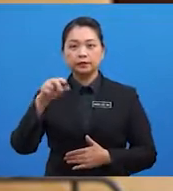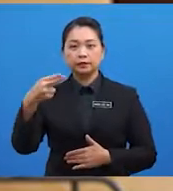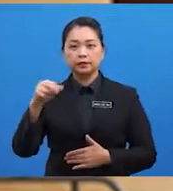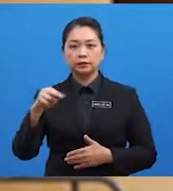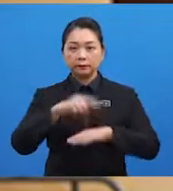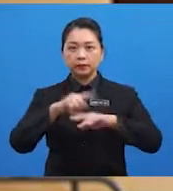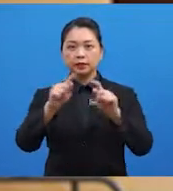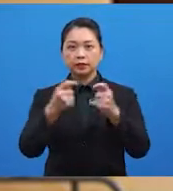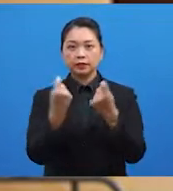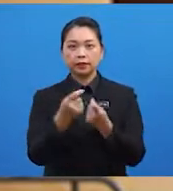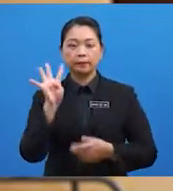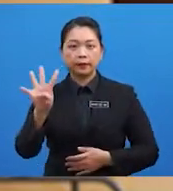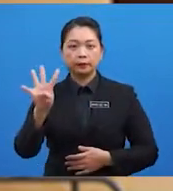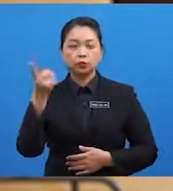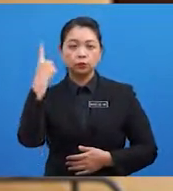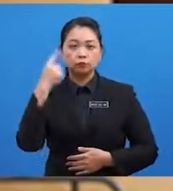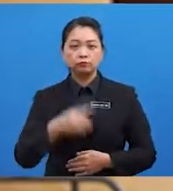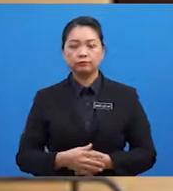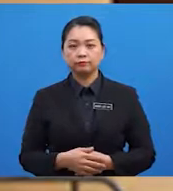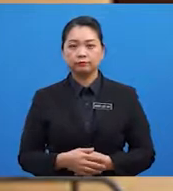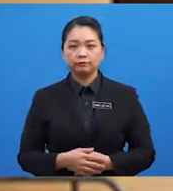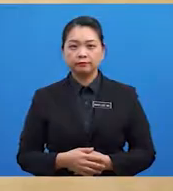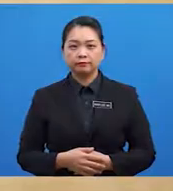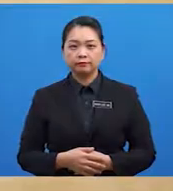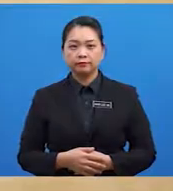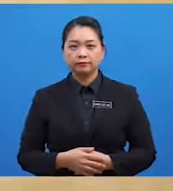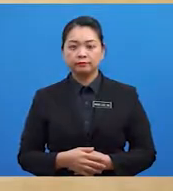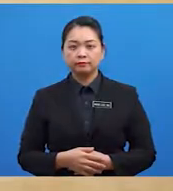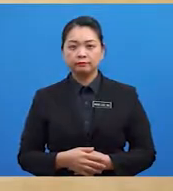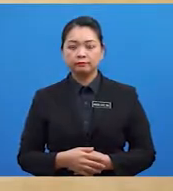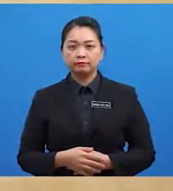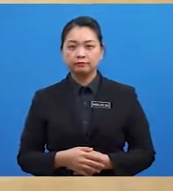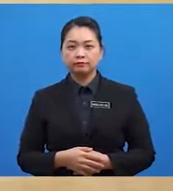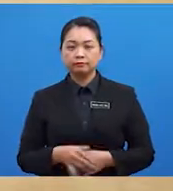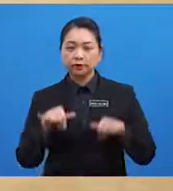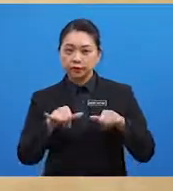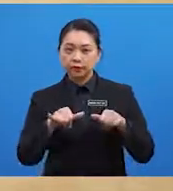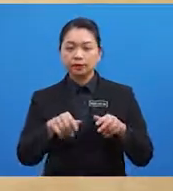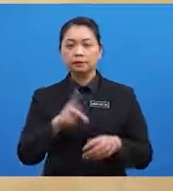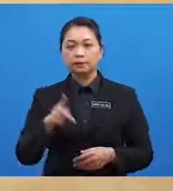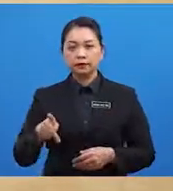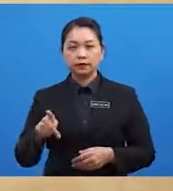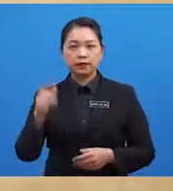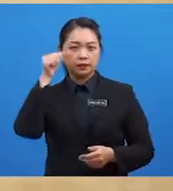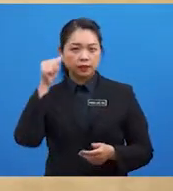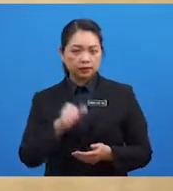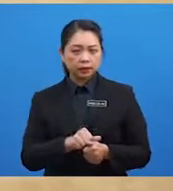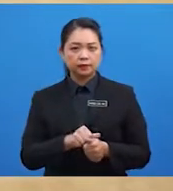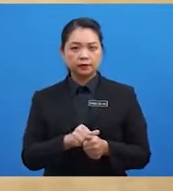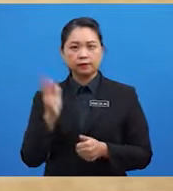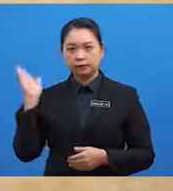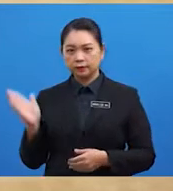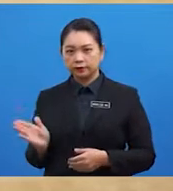berada di tingkantan empat dahulu Dan masihkah pelajar-pelajar mengingati akan tokoh